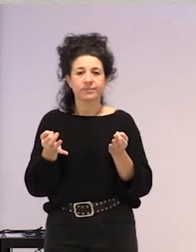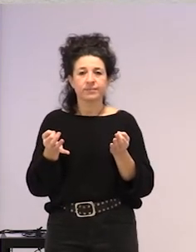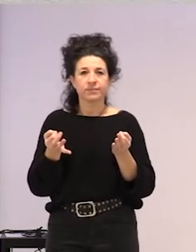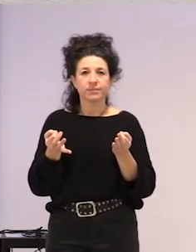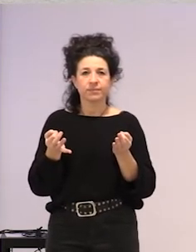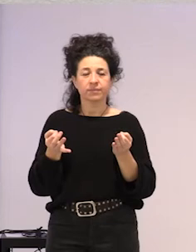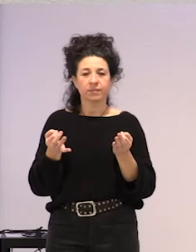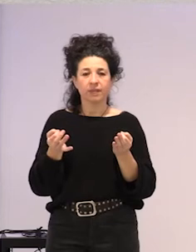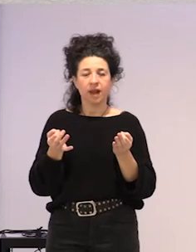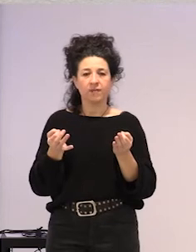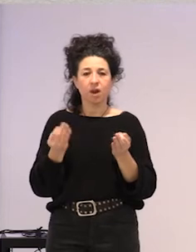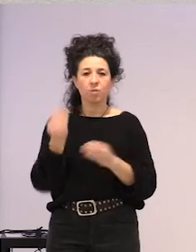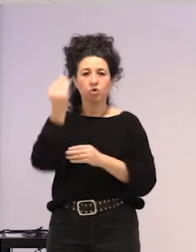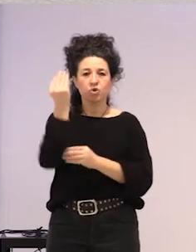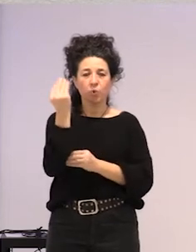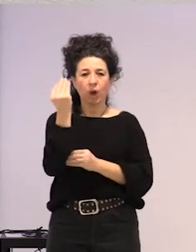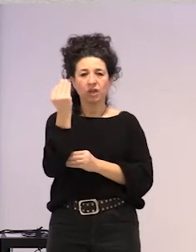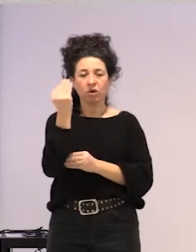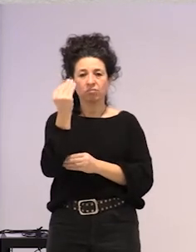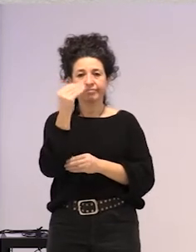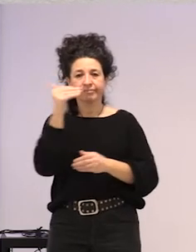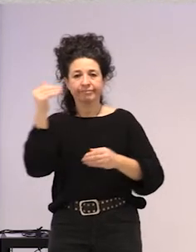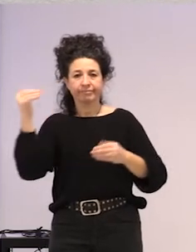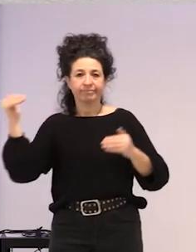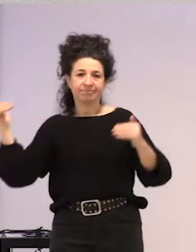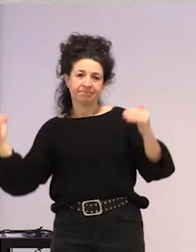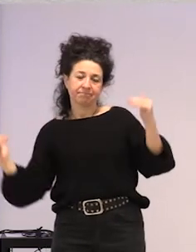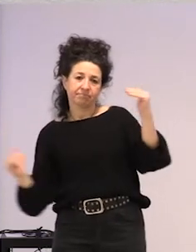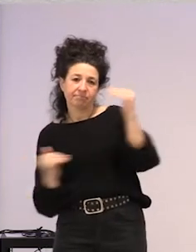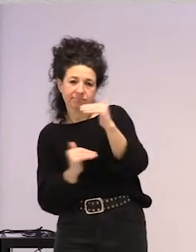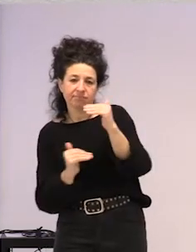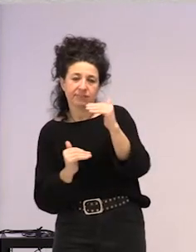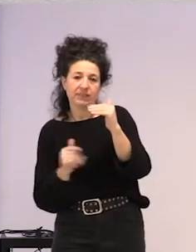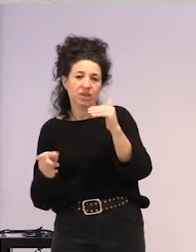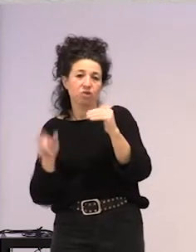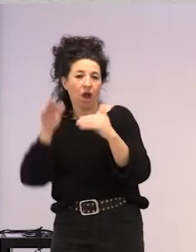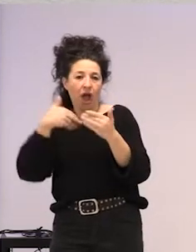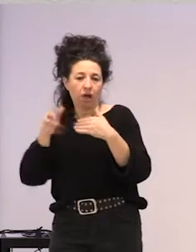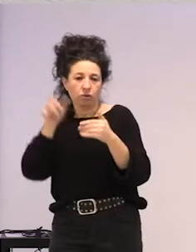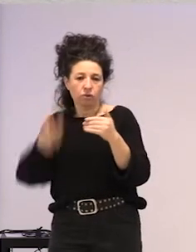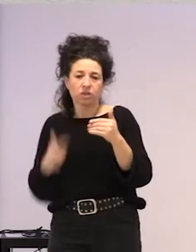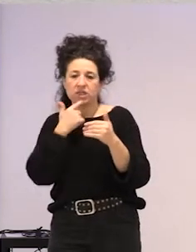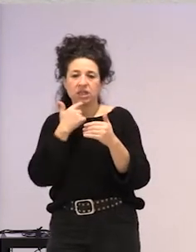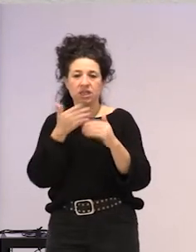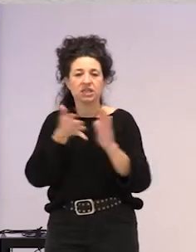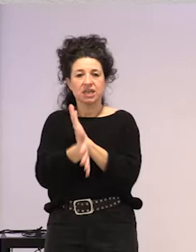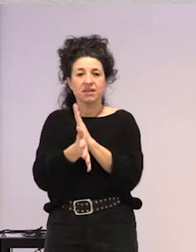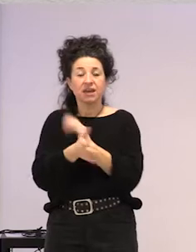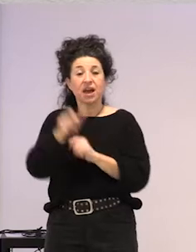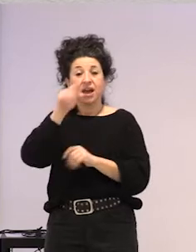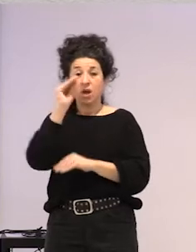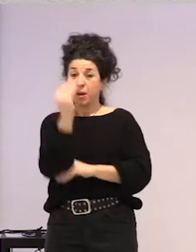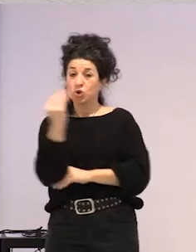subjetuzu balternoek, ez? hori da, trontok eta fizerrek esan dutena, zujetuzu balternoek, hau da, botere pozizio batean ez dauden